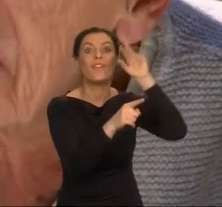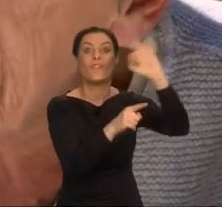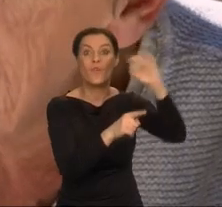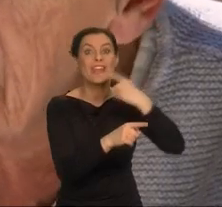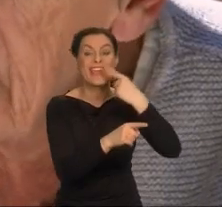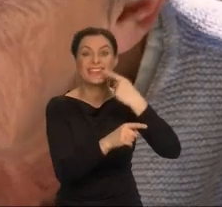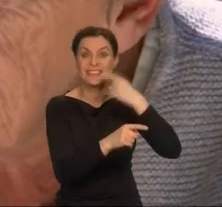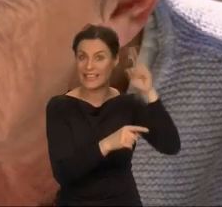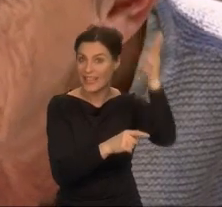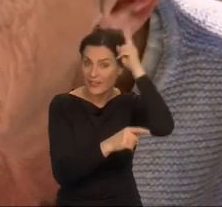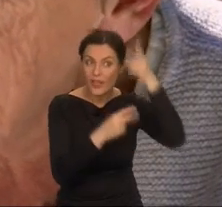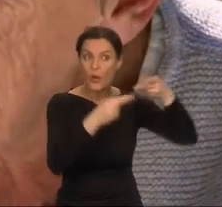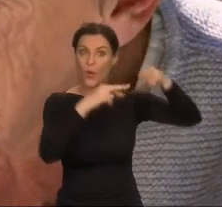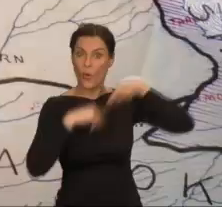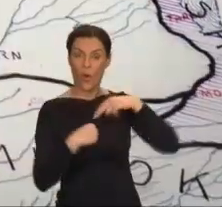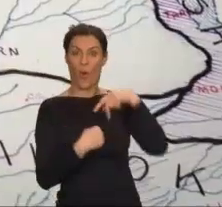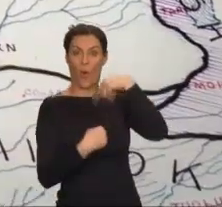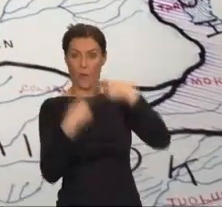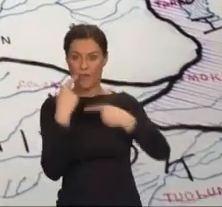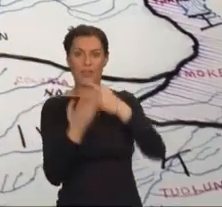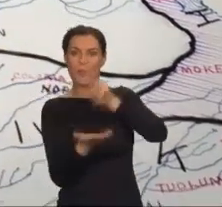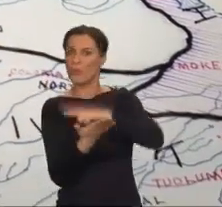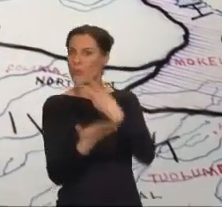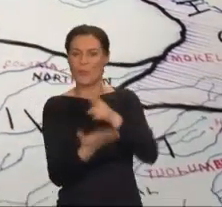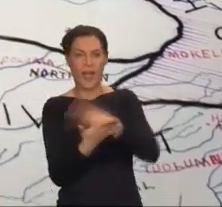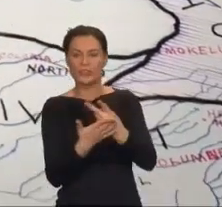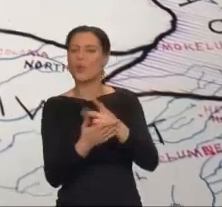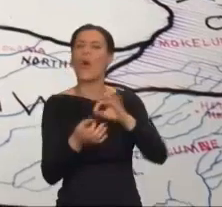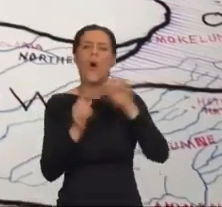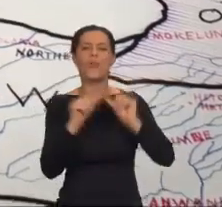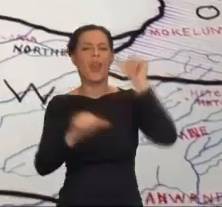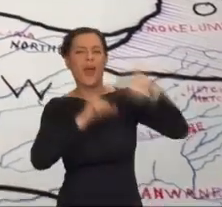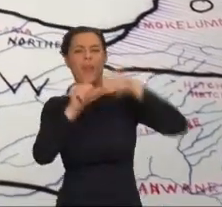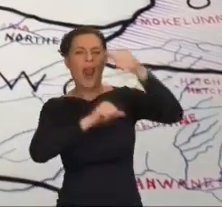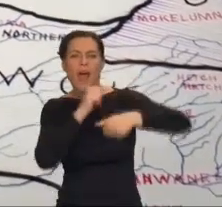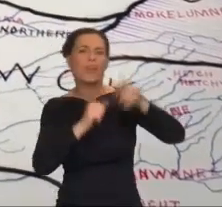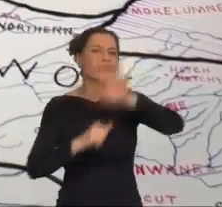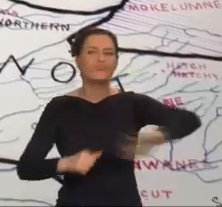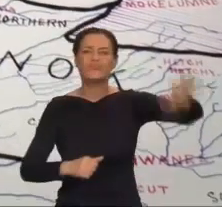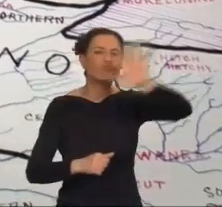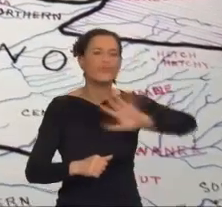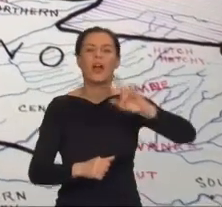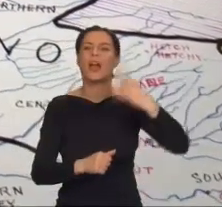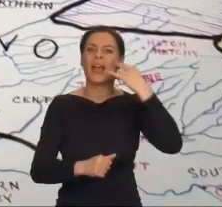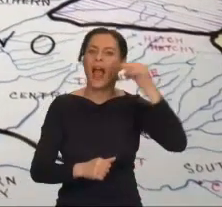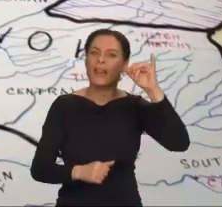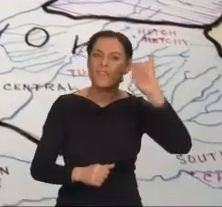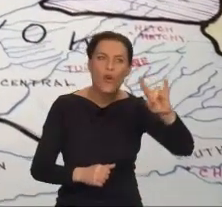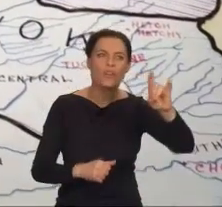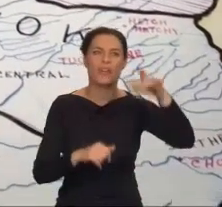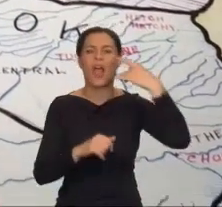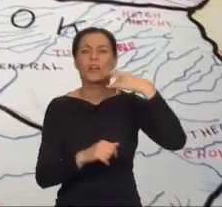Latami pieszo i konno przemierzał Kalifornię, by rozmawiać z niedobitkami wymordowanych ludów.